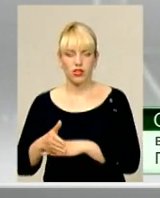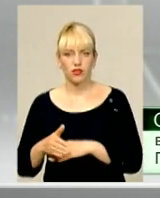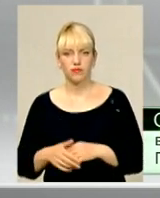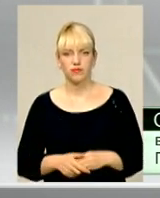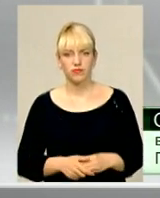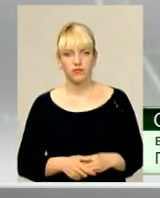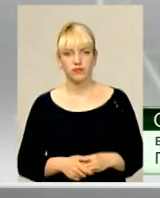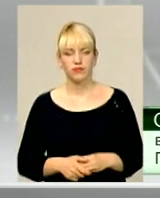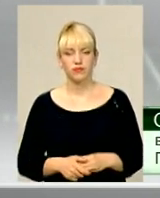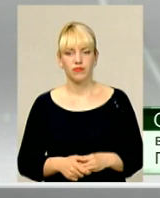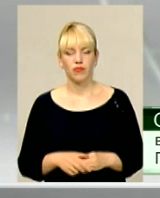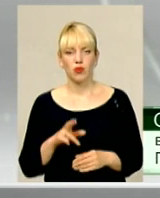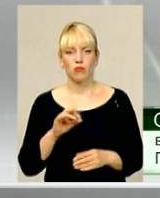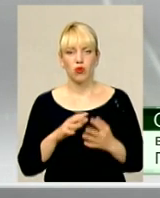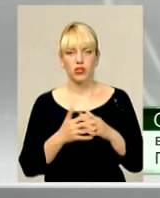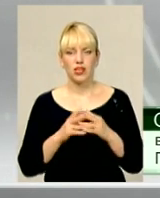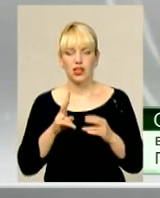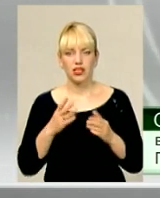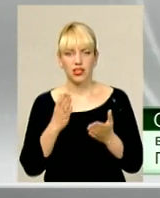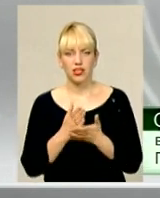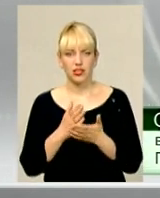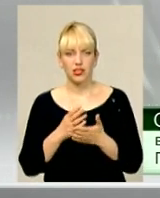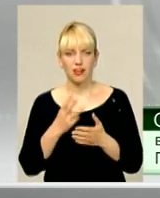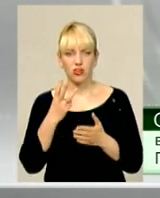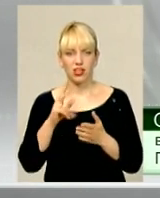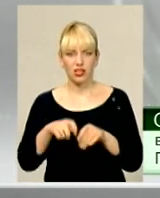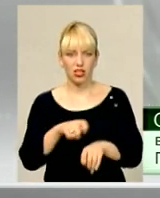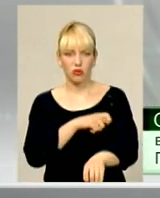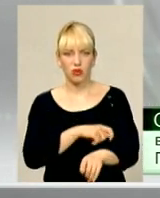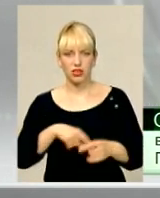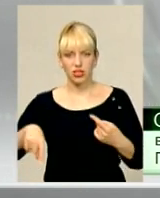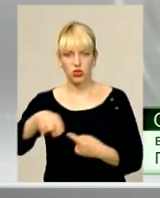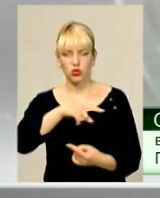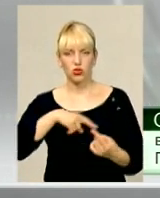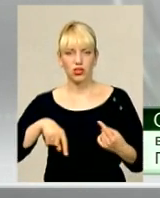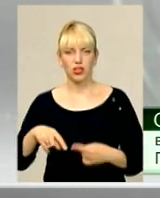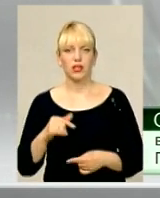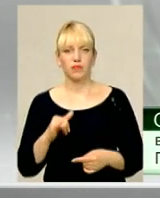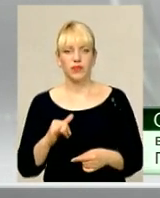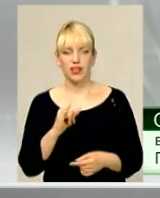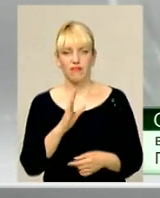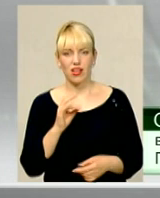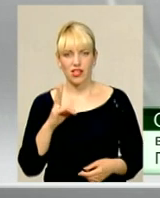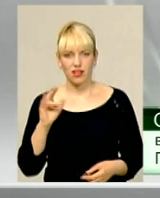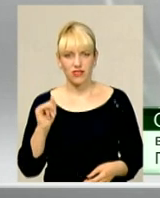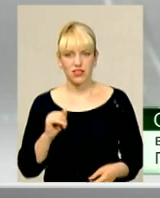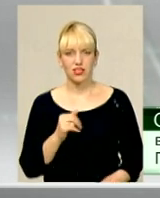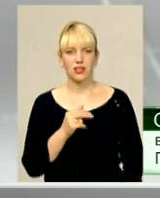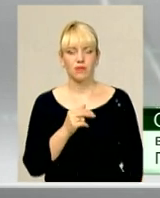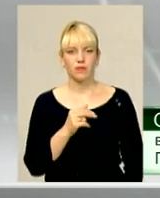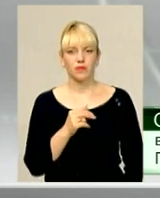по селах. Три села, які входили в захисну зону – це Іванківці, Слобідка,